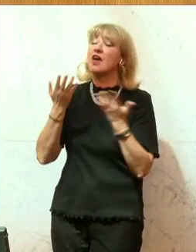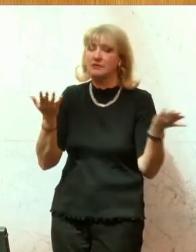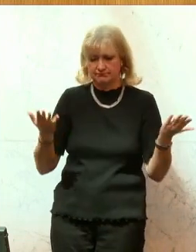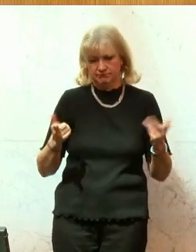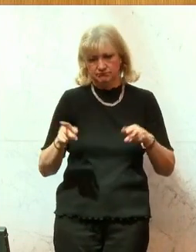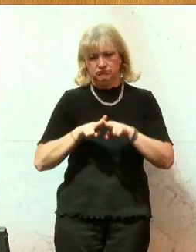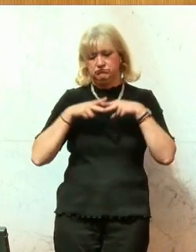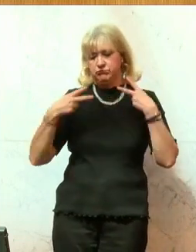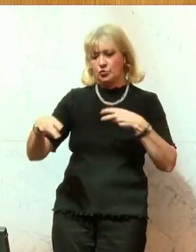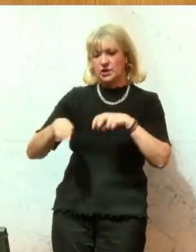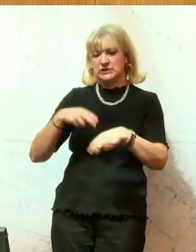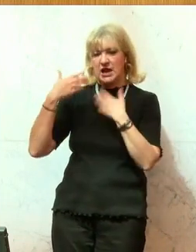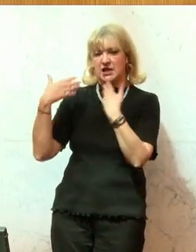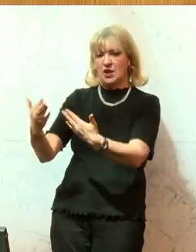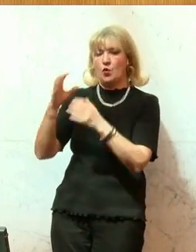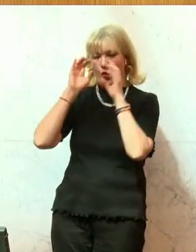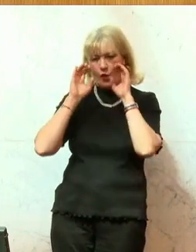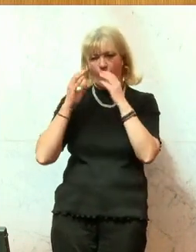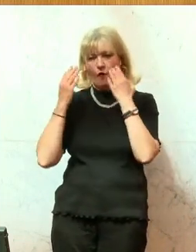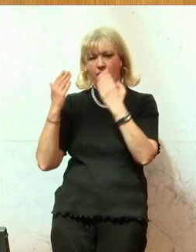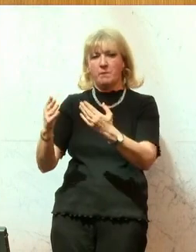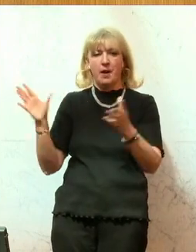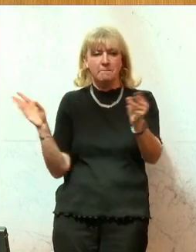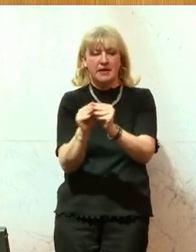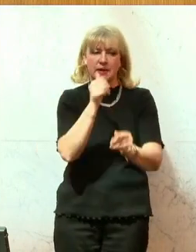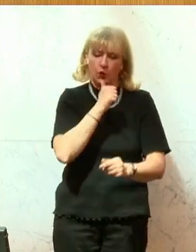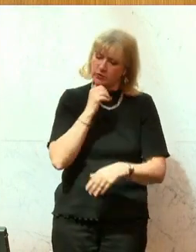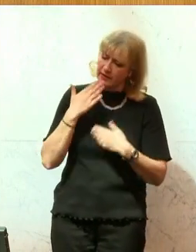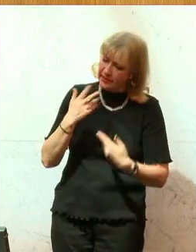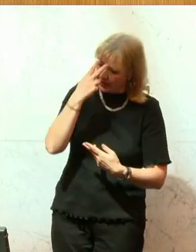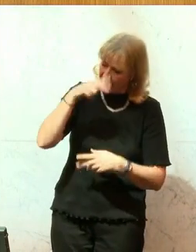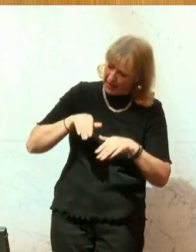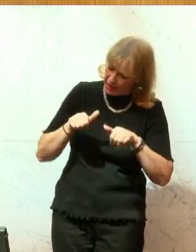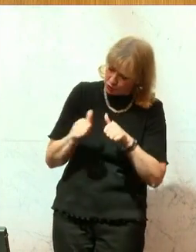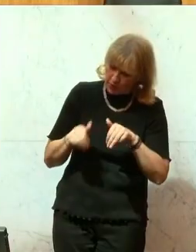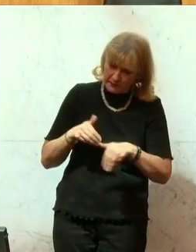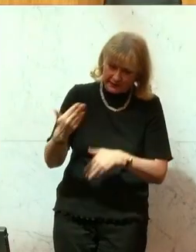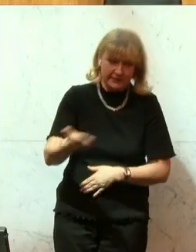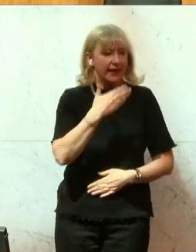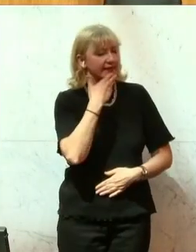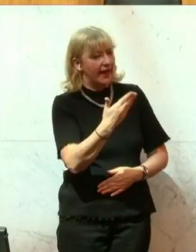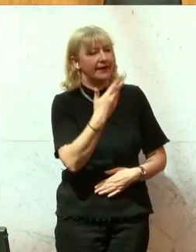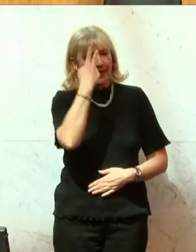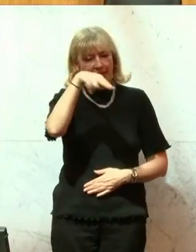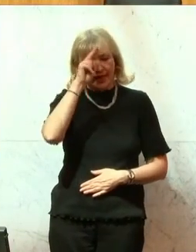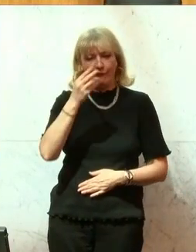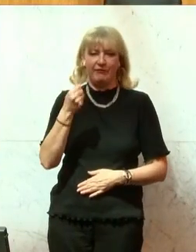Bundesregierung, der ÖVP mit den Grünen. Danke, Herr Sportminister. Danke, Herr Finanzminister.